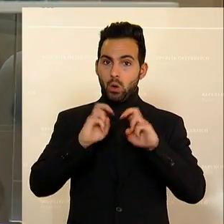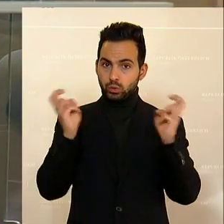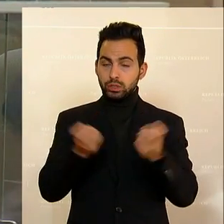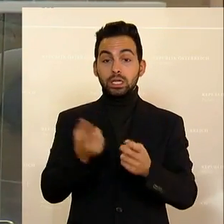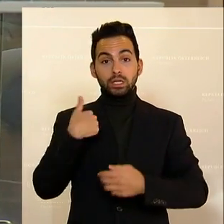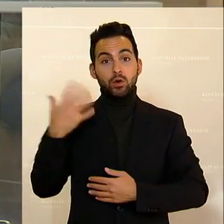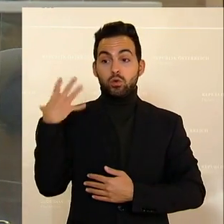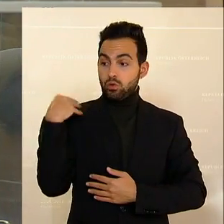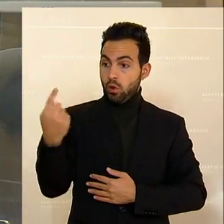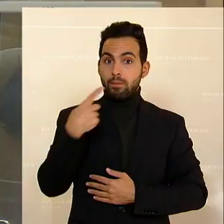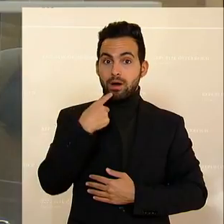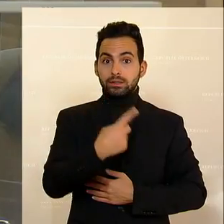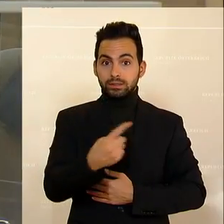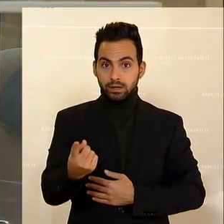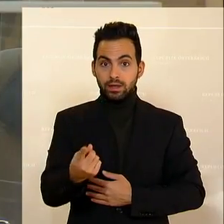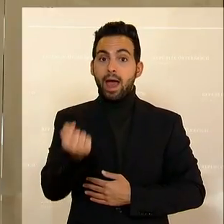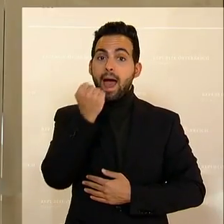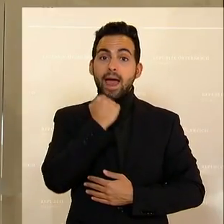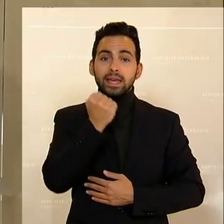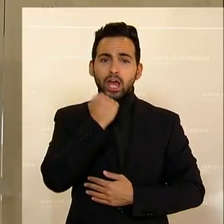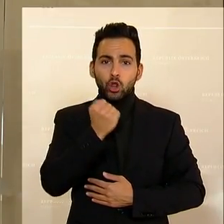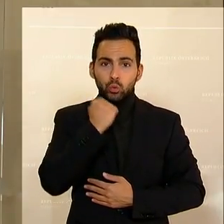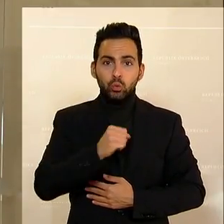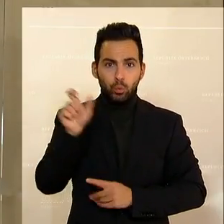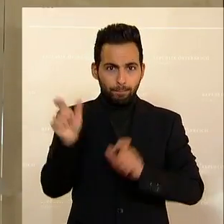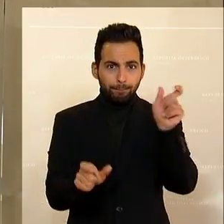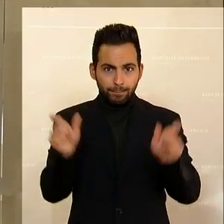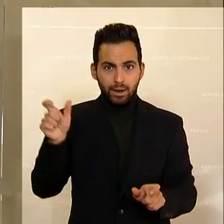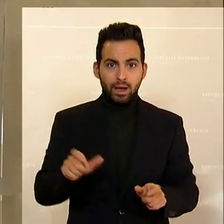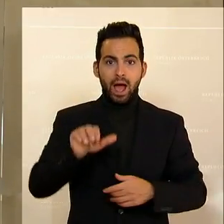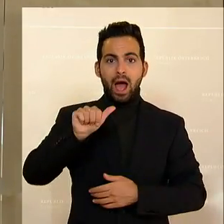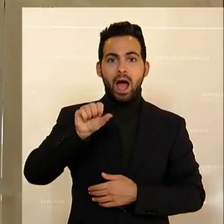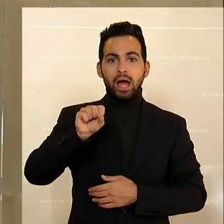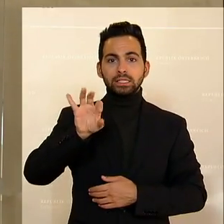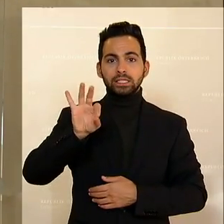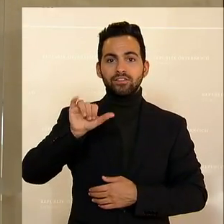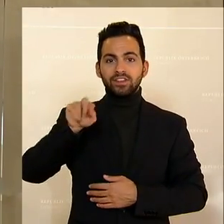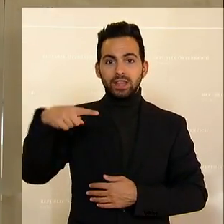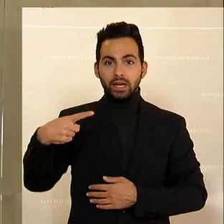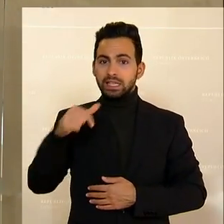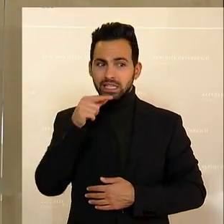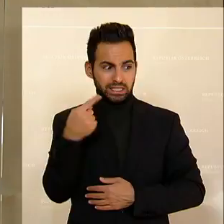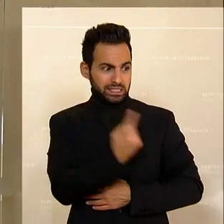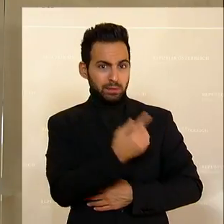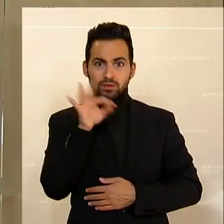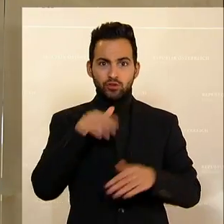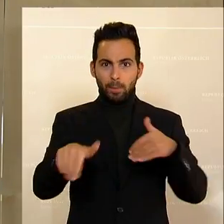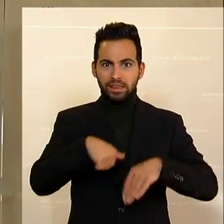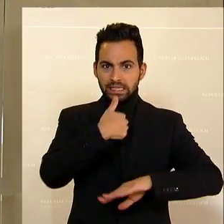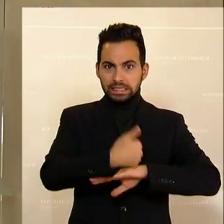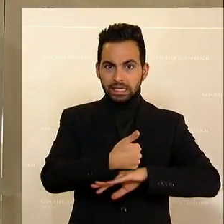sage es noch einmal, Eigentümer, der Asfinag ist nicht die Frau Ministerin,